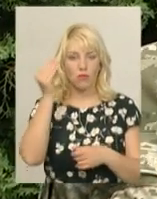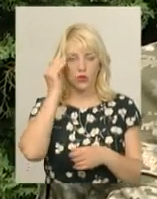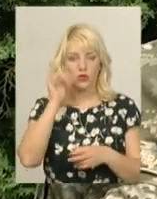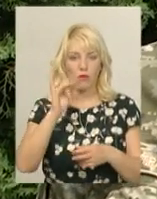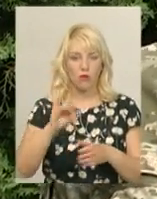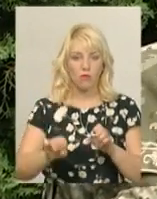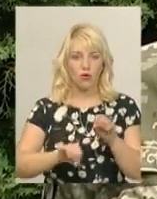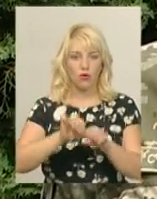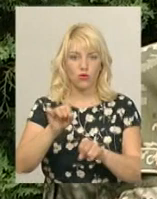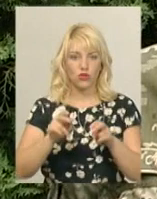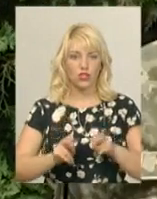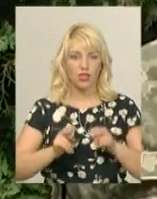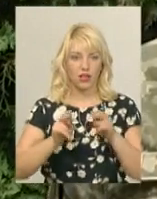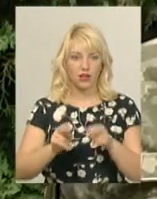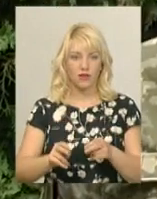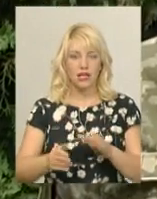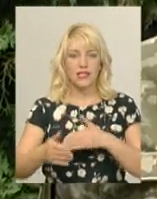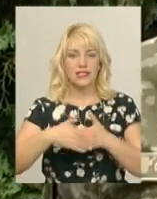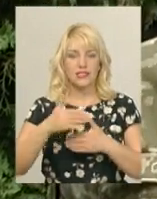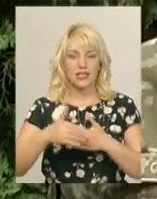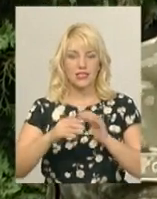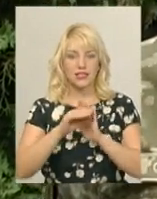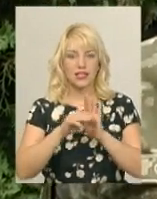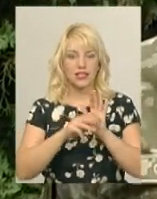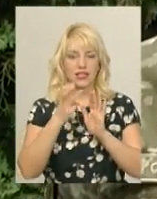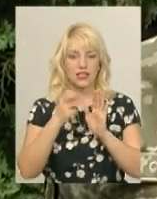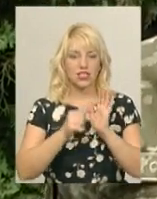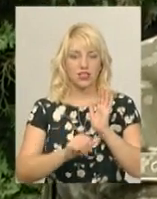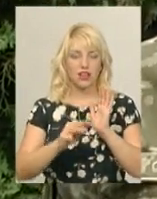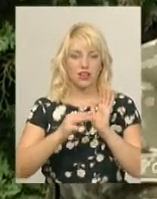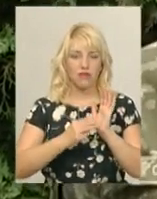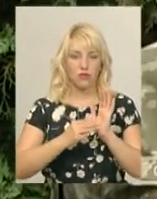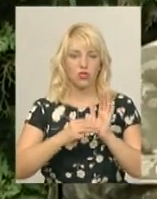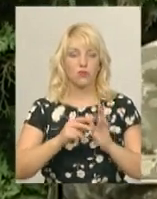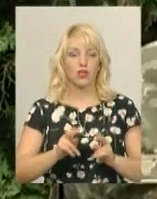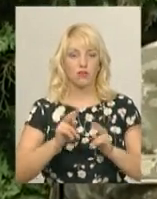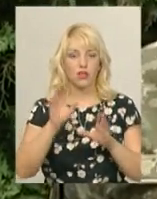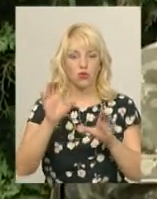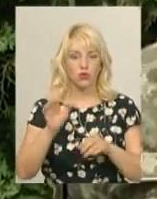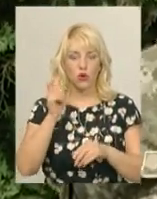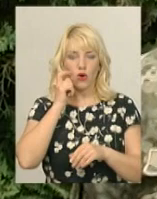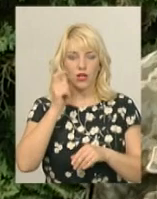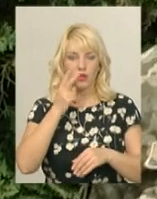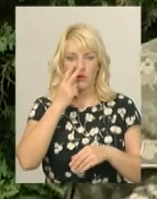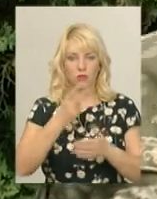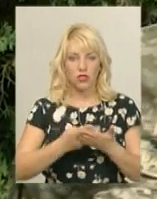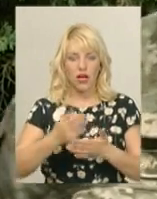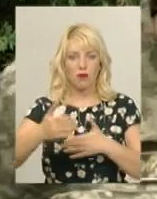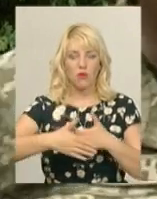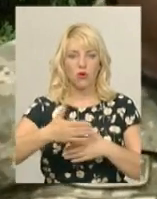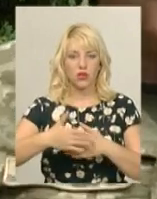частиною 3 статті 368. Санкція статті 368 частиною 3 Кримінального кодексу України передбачає покарання у вигляді